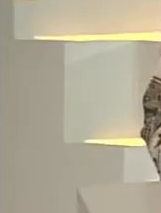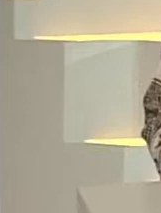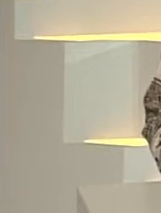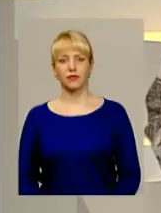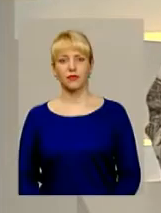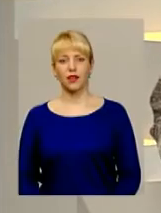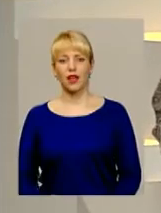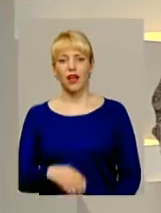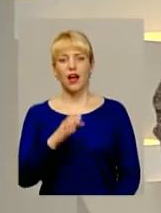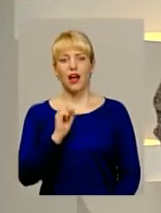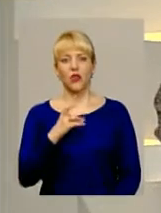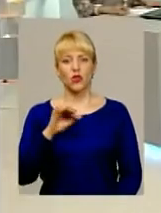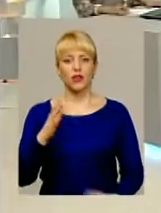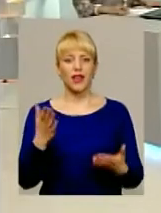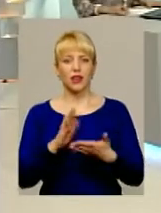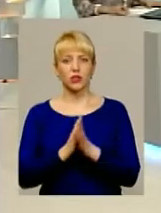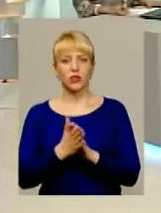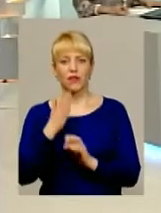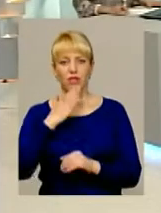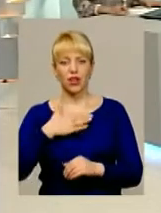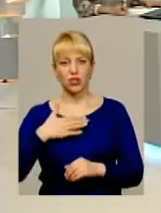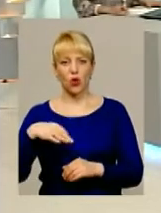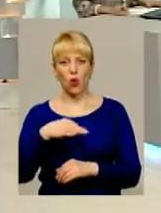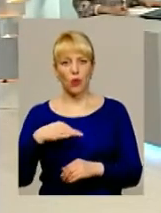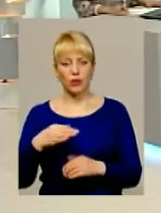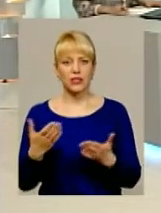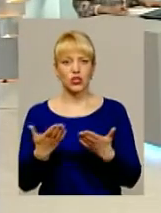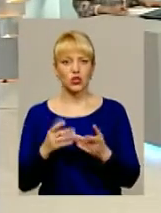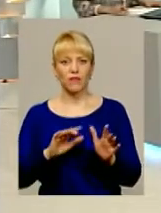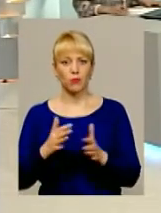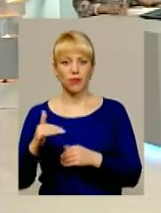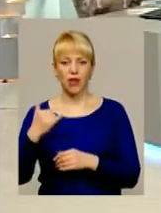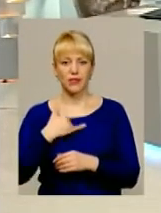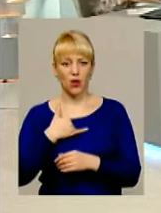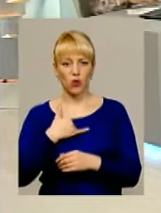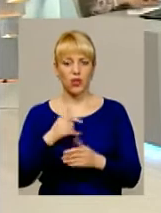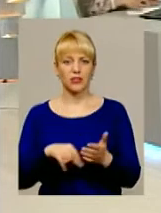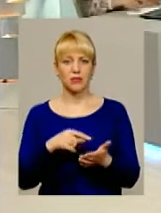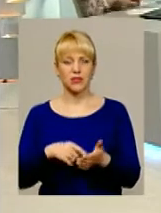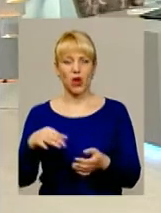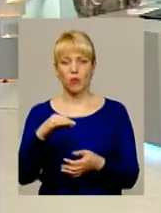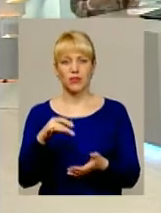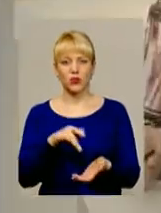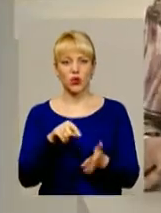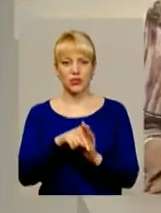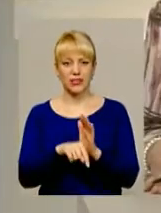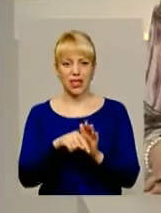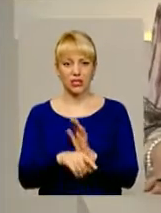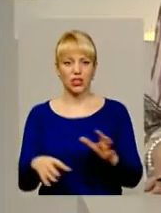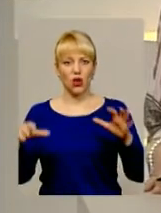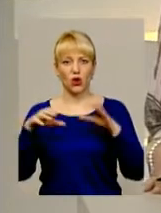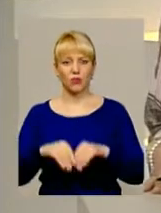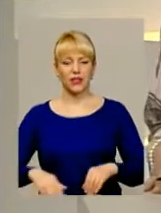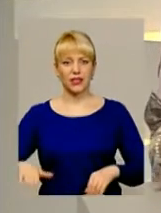Пані Антонівно, яка ситуація в нашій області, що відбувається у нас в містах обласного значення, в об'єднаних